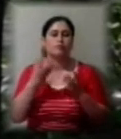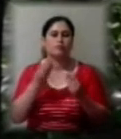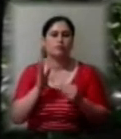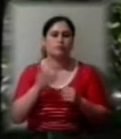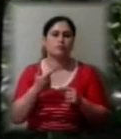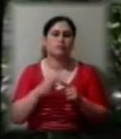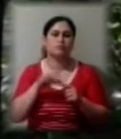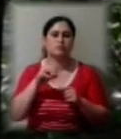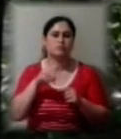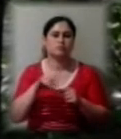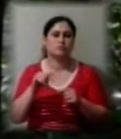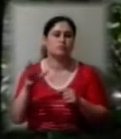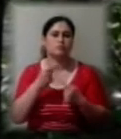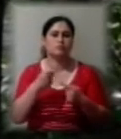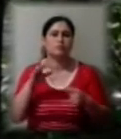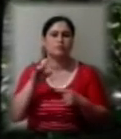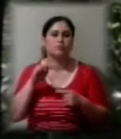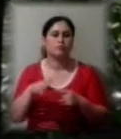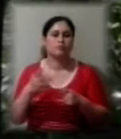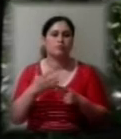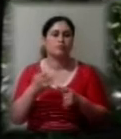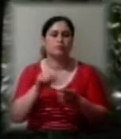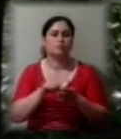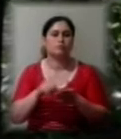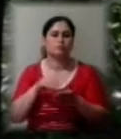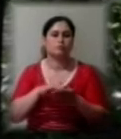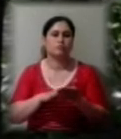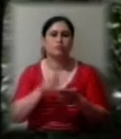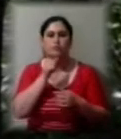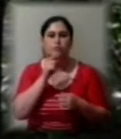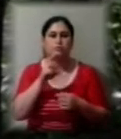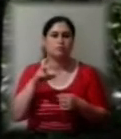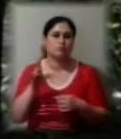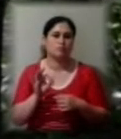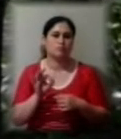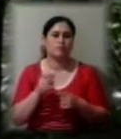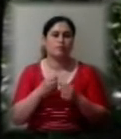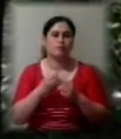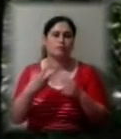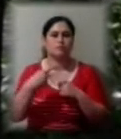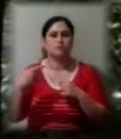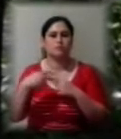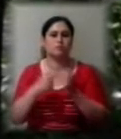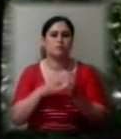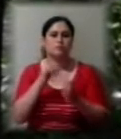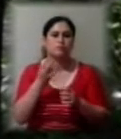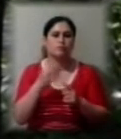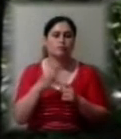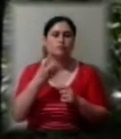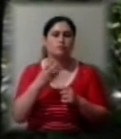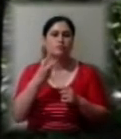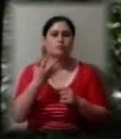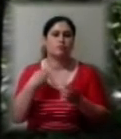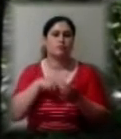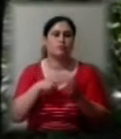всіх інших предметів, яких учасники зареєстровані на пробне зовнішнє незалежне оцінювання. 15-17 червня. З 25-го ми плануємо проводити основну